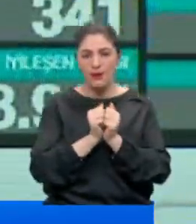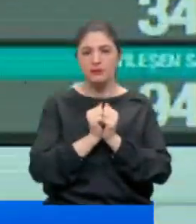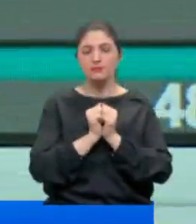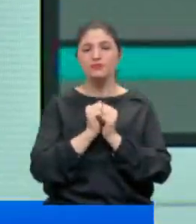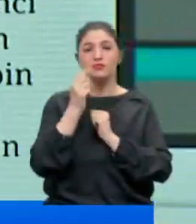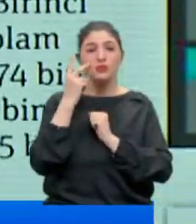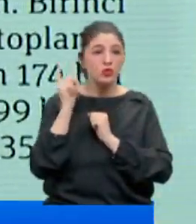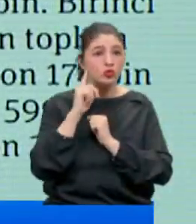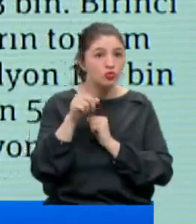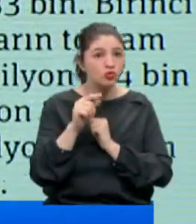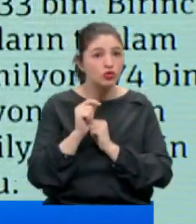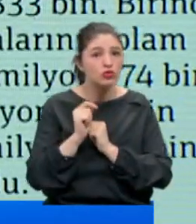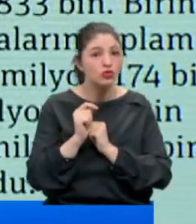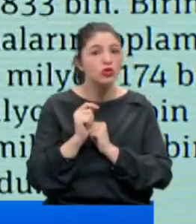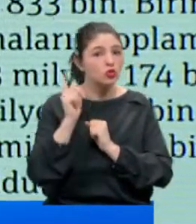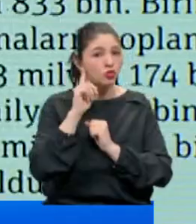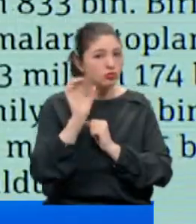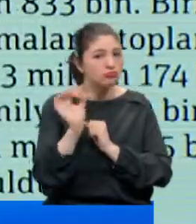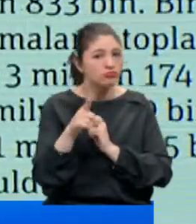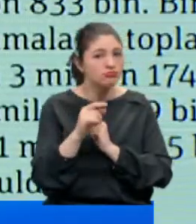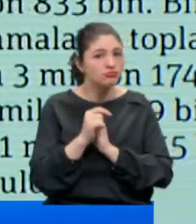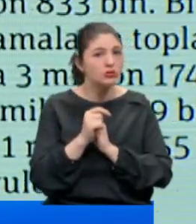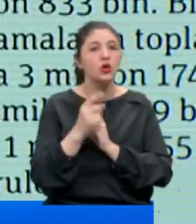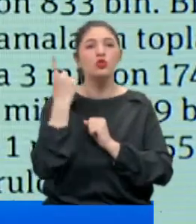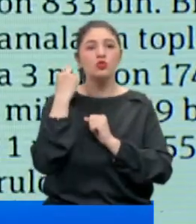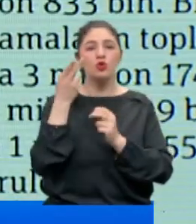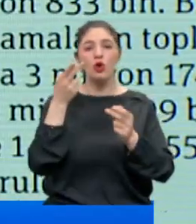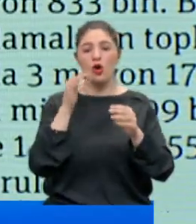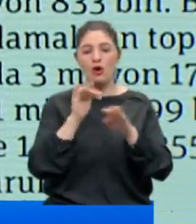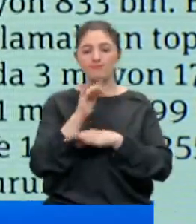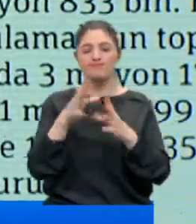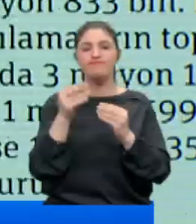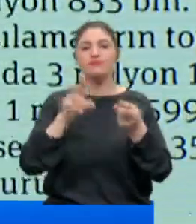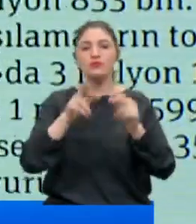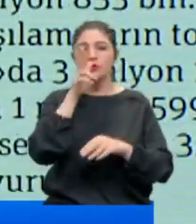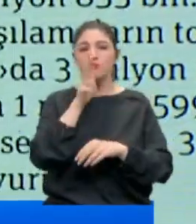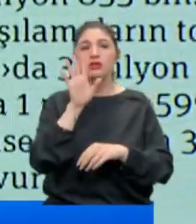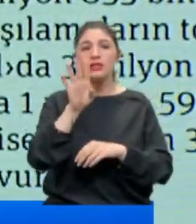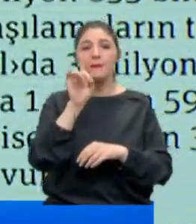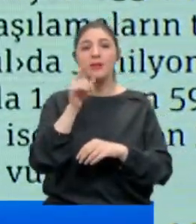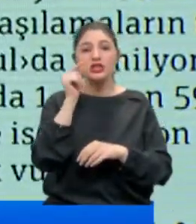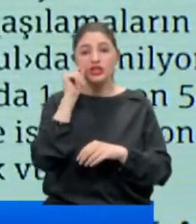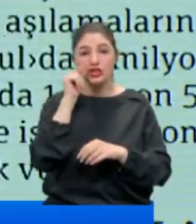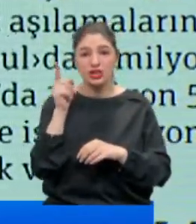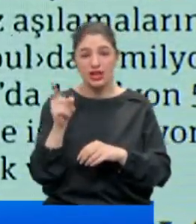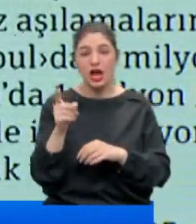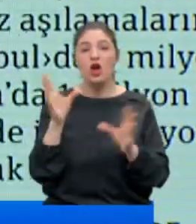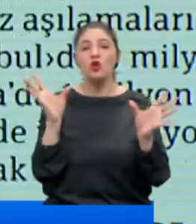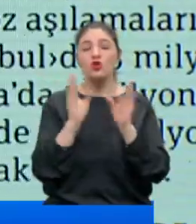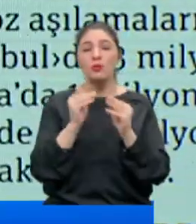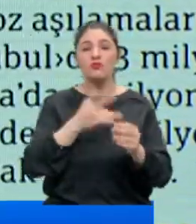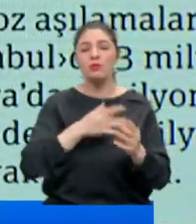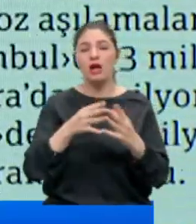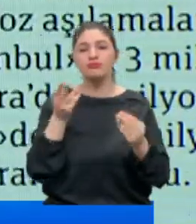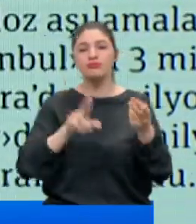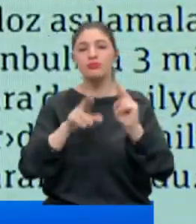efendim duydunuz mu? Duydunuz değil mi? Dün yaşamını yitiren 341 kişiyle toplam